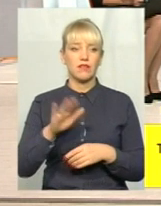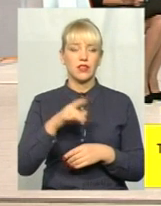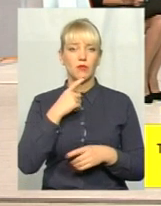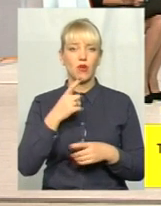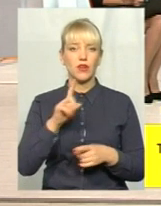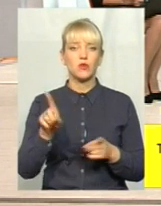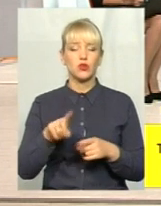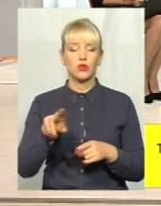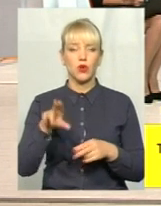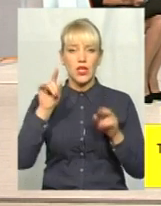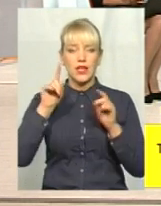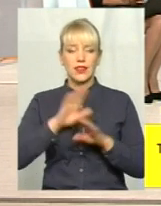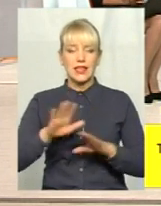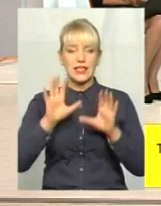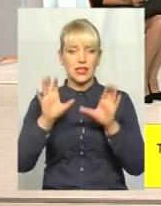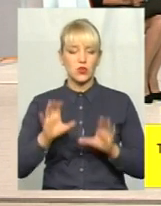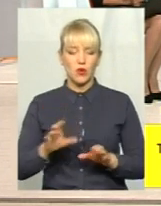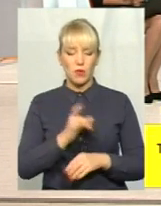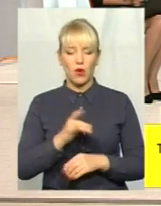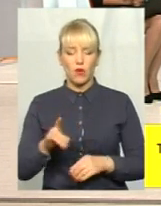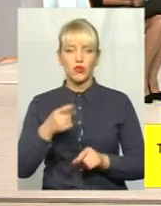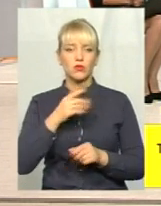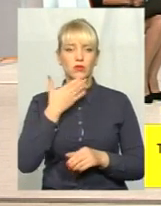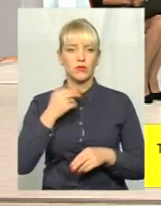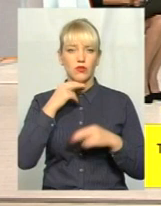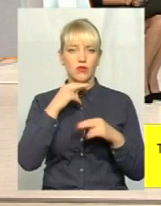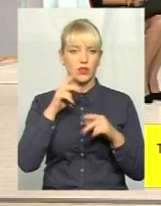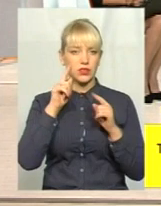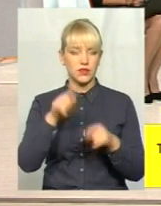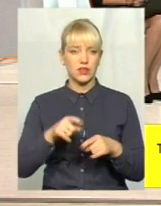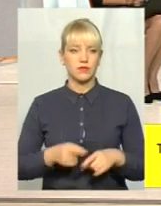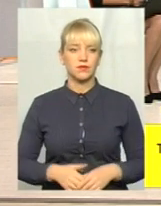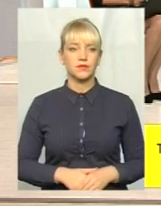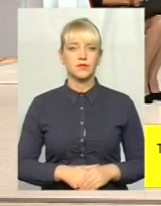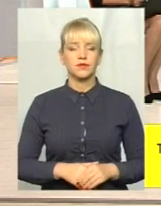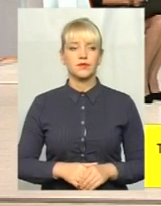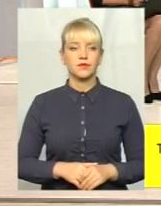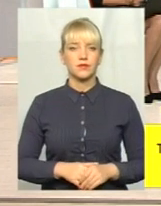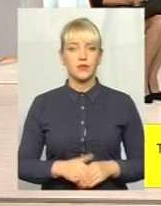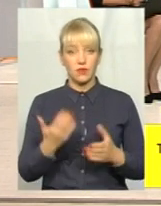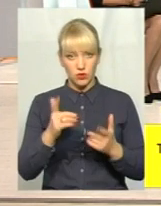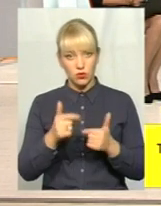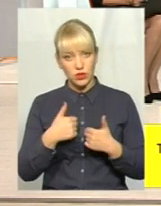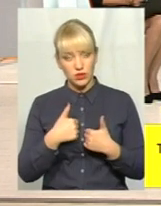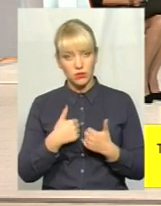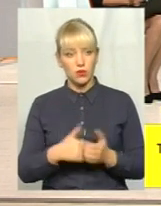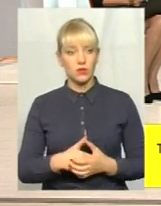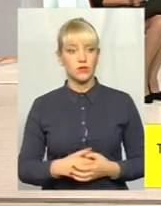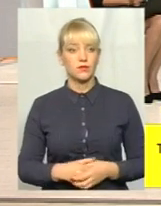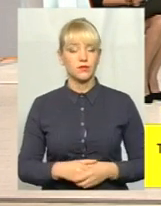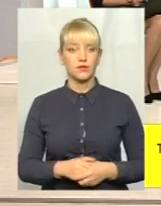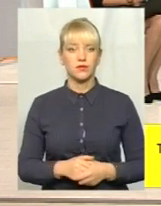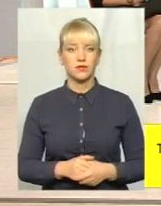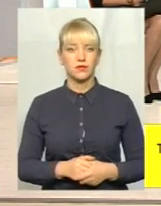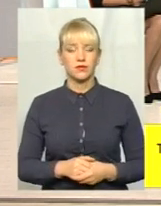несанкціоновані парковки ніхто не звертає уваги, крім тих людей, які живуть у тих домах. Чи ви не згодні зі мною? Пане Іван?